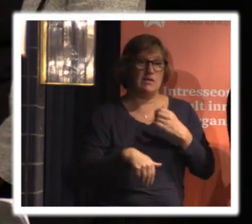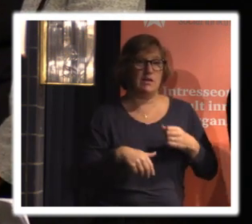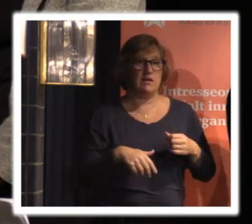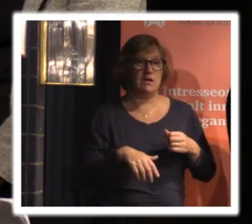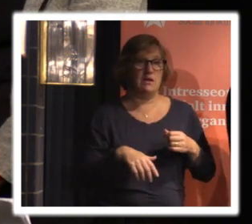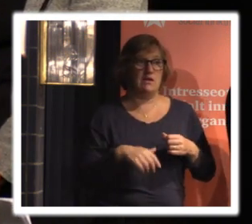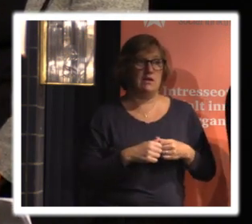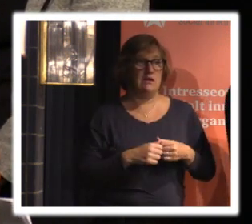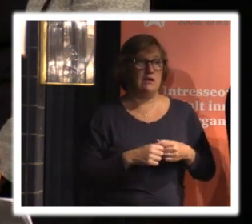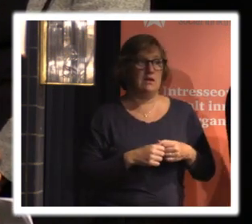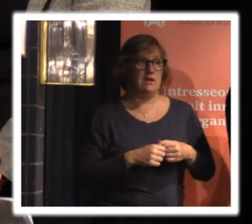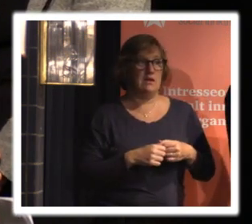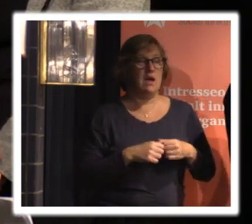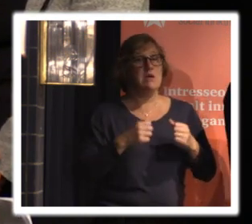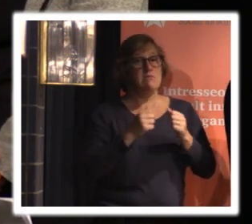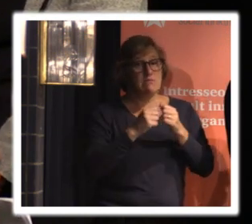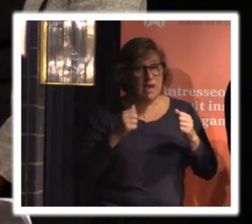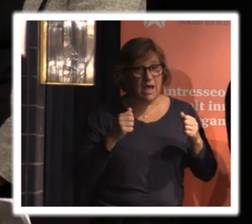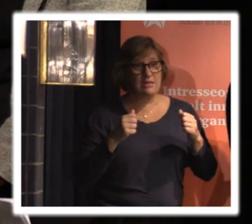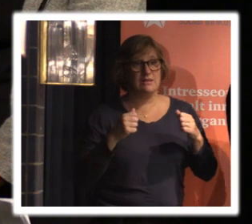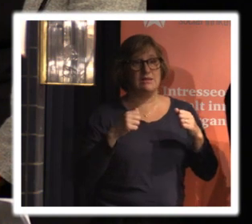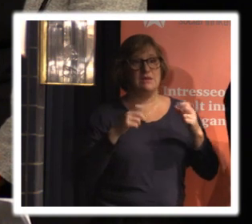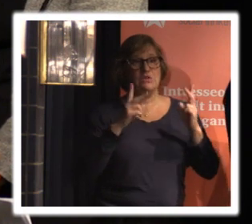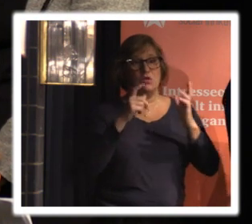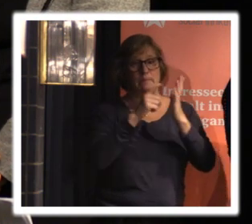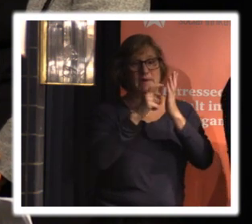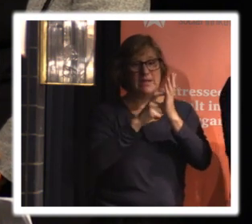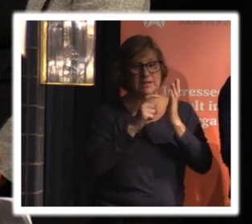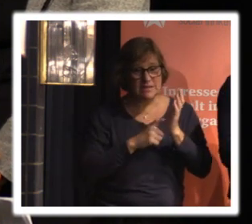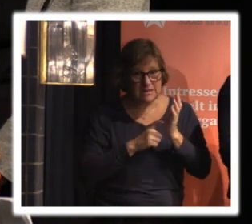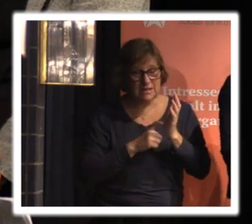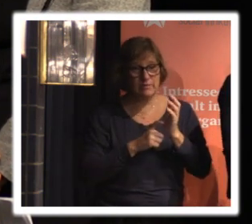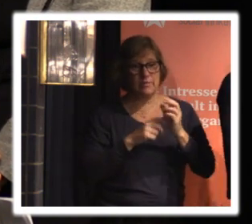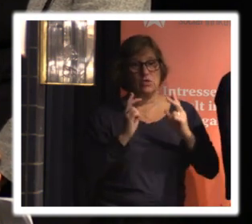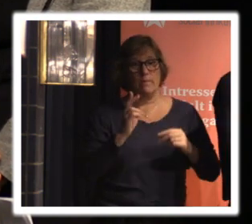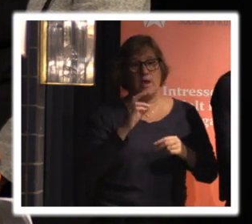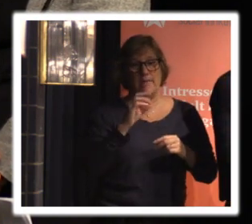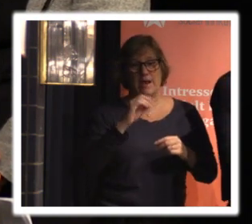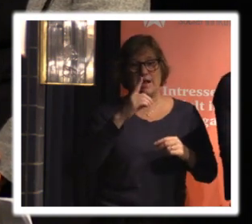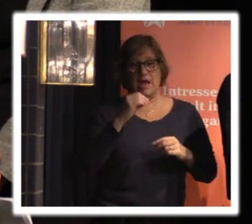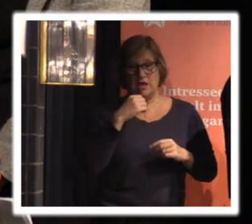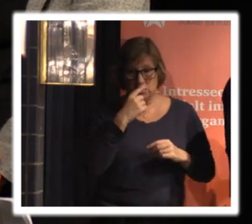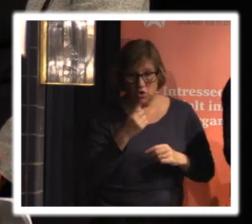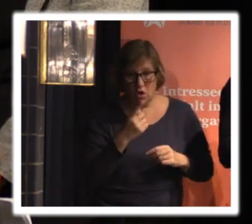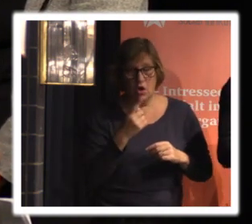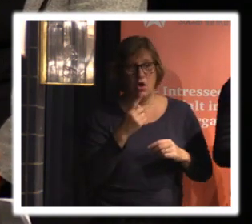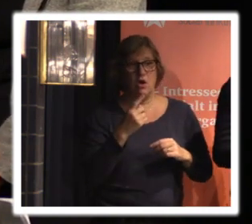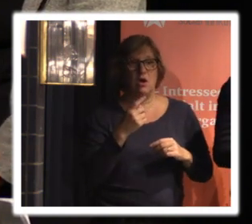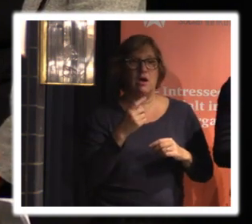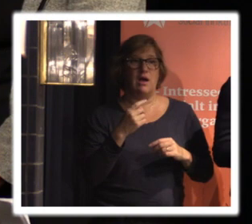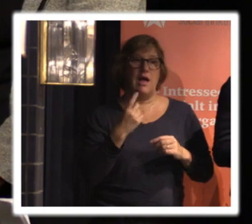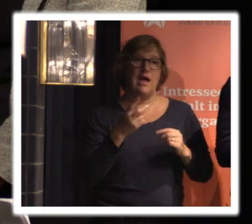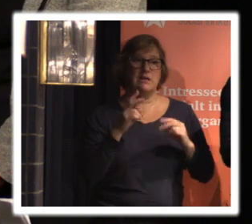de här men klart är väl att de här principerna som ändå har medlemmarna var inne på lite liksom sådär att uppgifter den kallas då